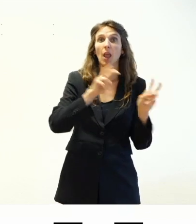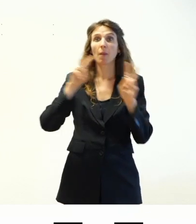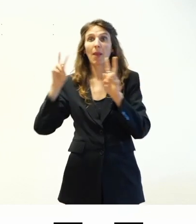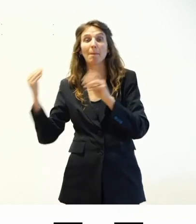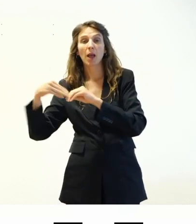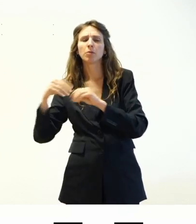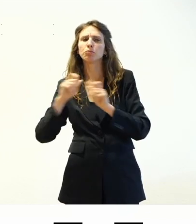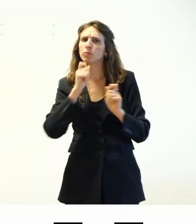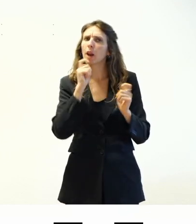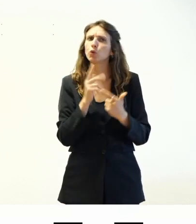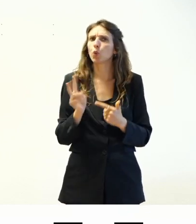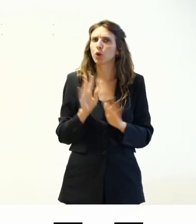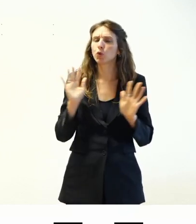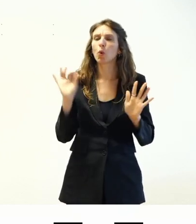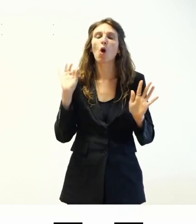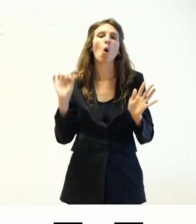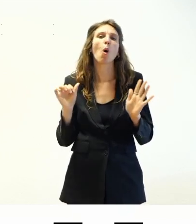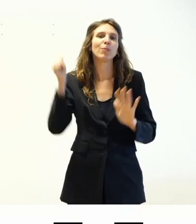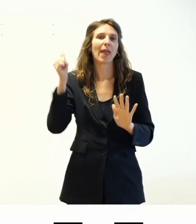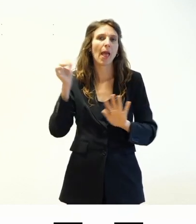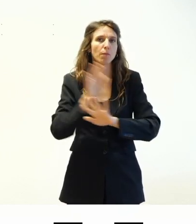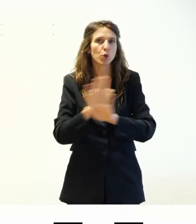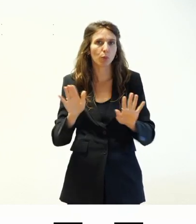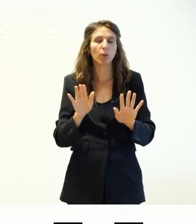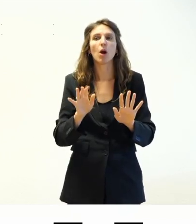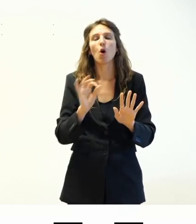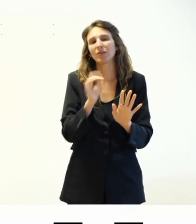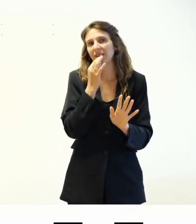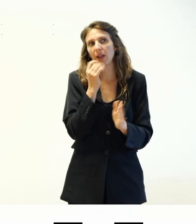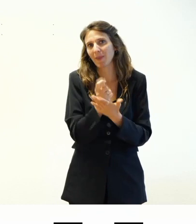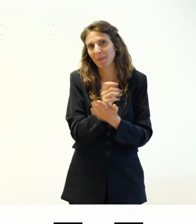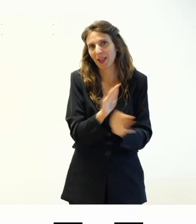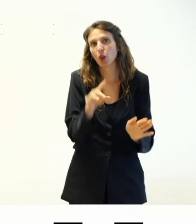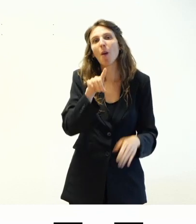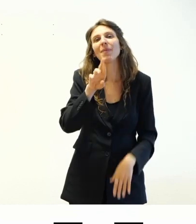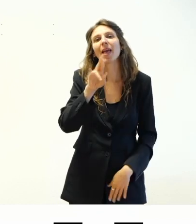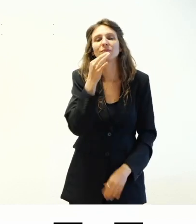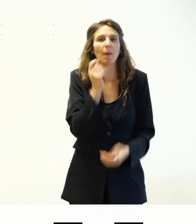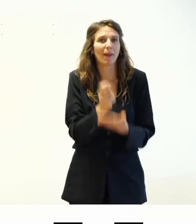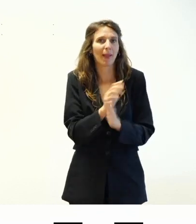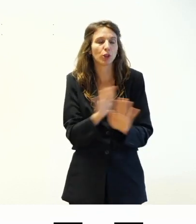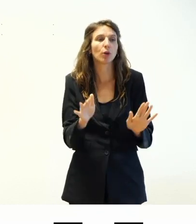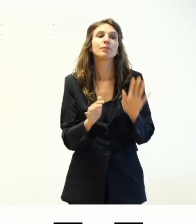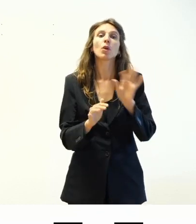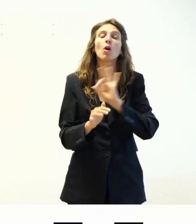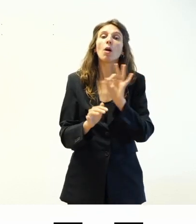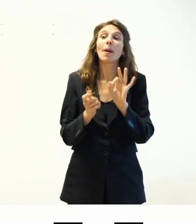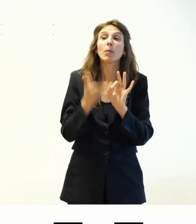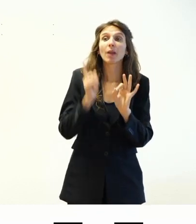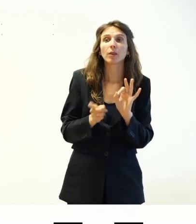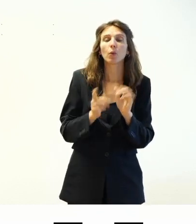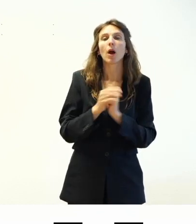gratuiti o premium, in gergo tecnico, o a pagamento, che vuol dire a pagamento, ma la cosa importante è questa.